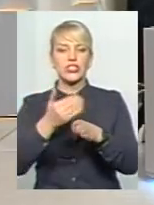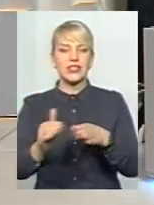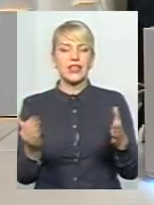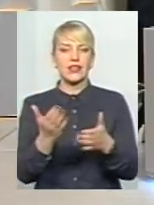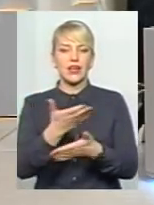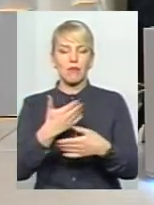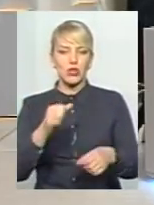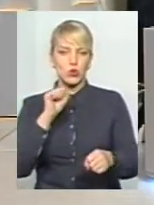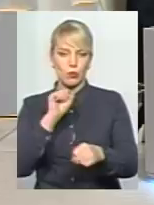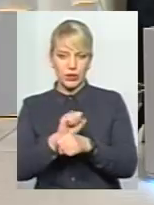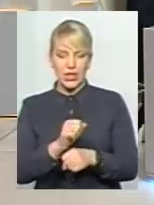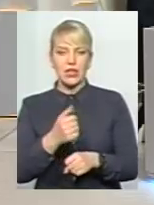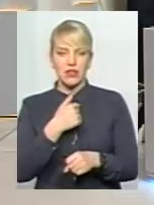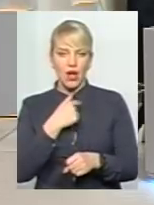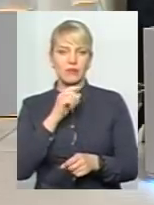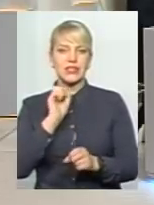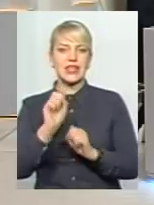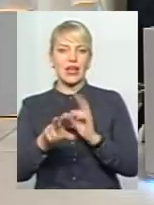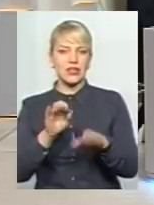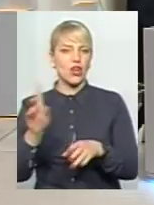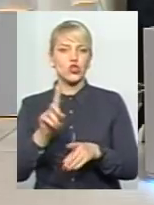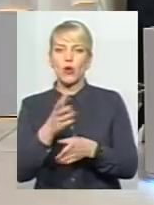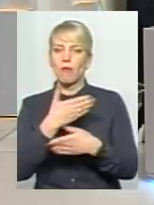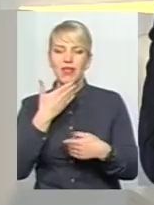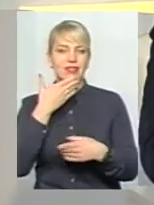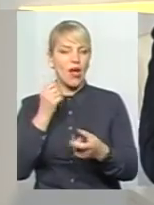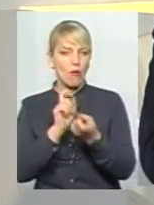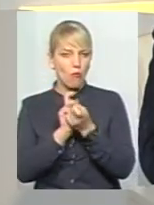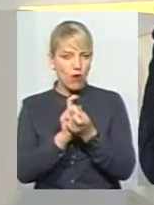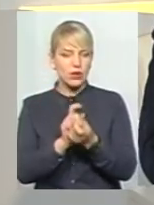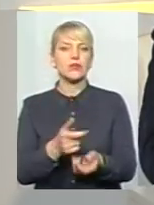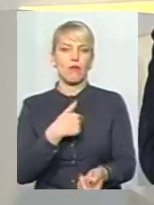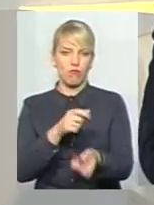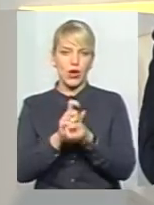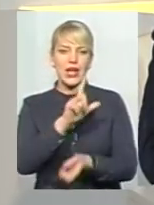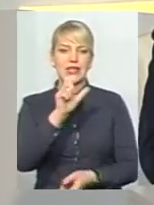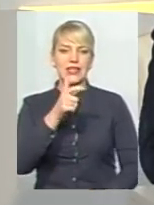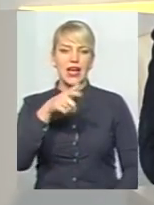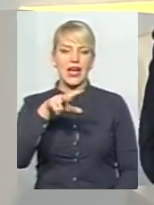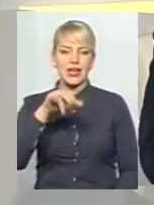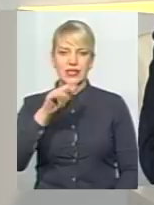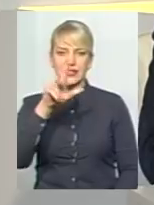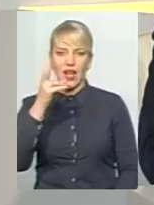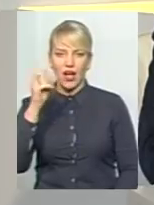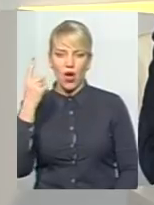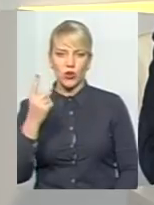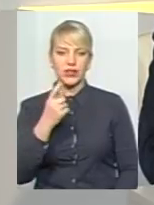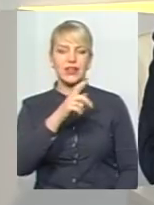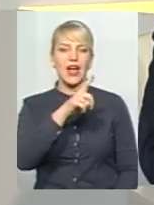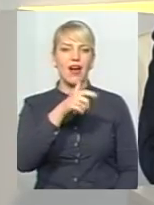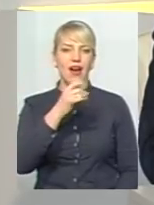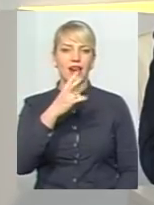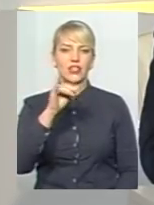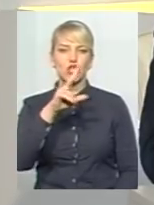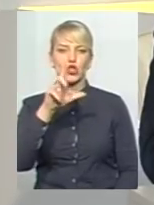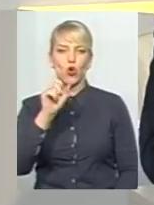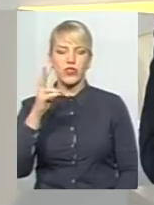деколи закидають, що ви не боротесь, боремось. По нас, Амирно-31, Дріб-1, Залізняка-1, Гарнізона-8, Майборська-15, Дріб-1.